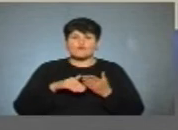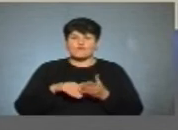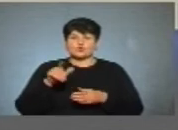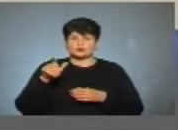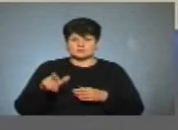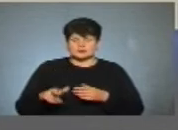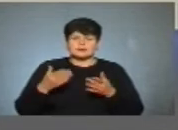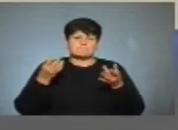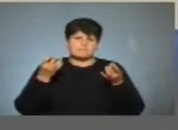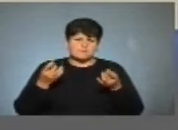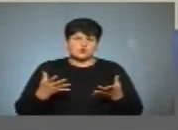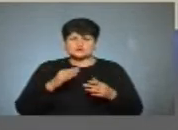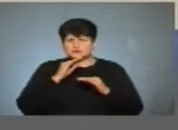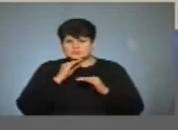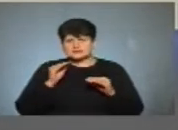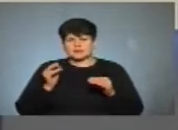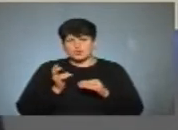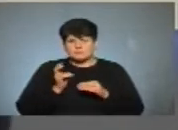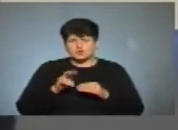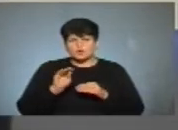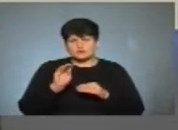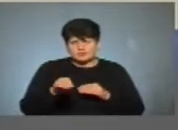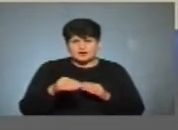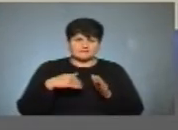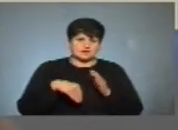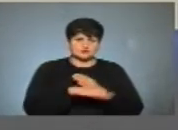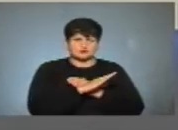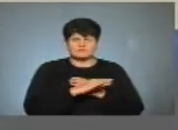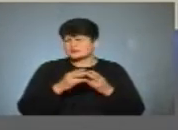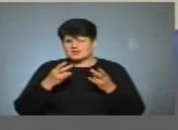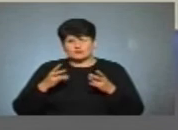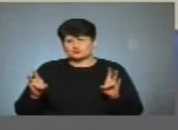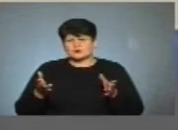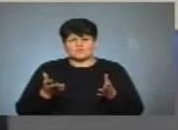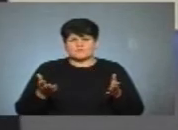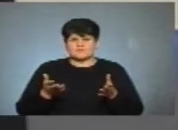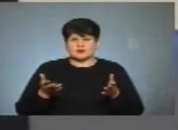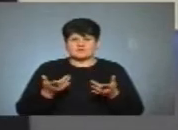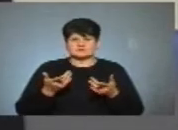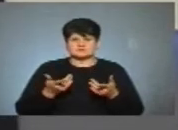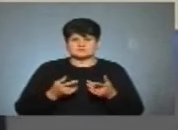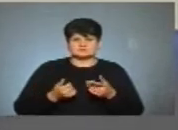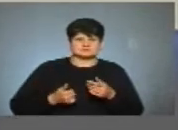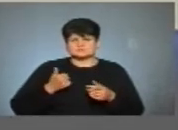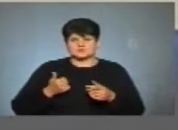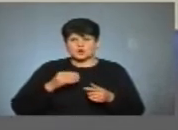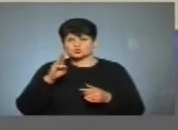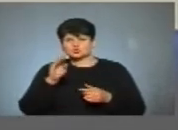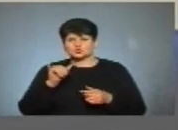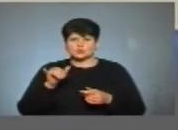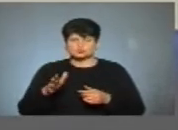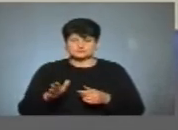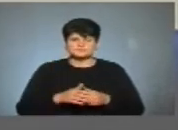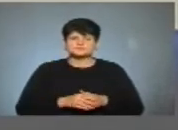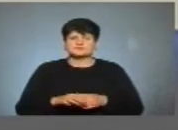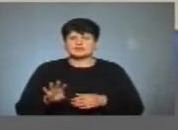який просто тихо приходив, клав і йшов, і не потребував якоїсь там показухи, шоу і так далі. Четверто.